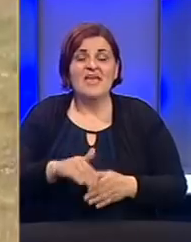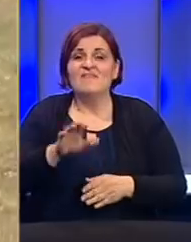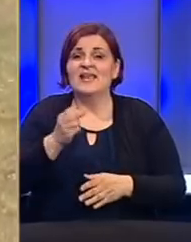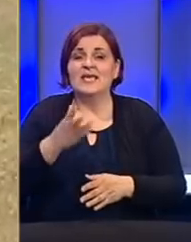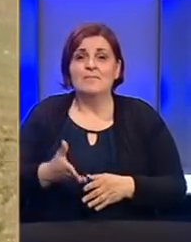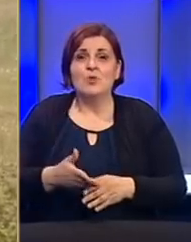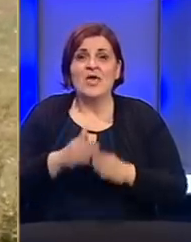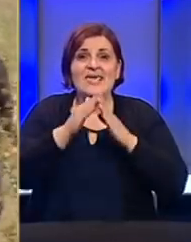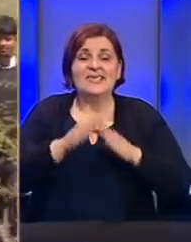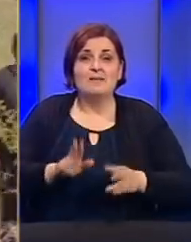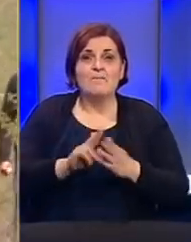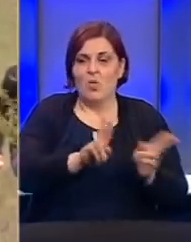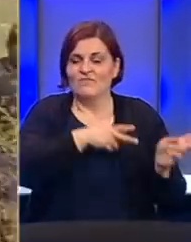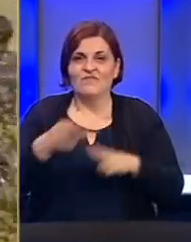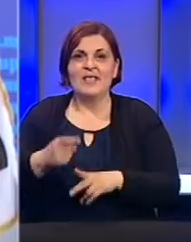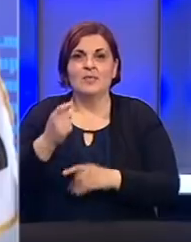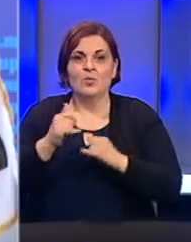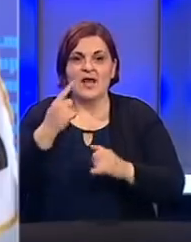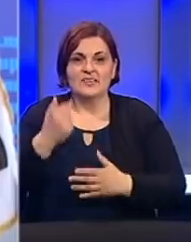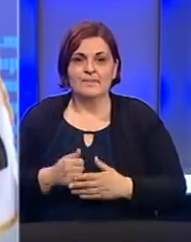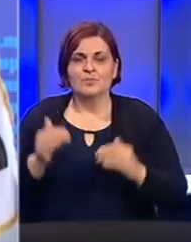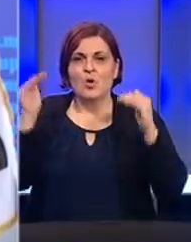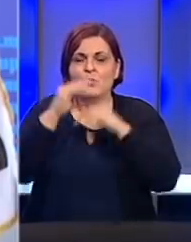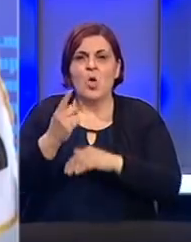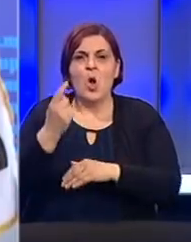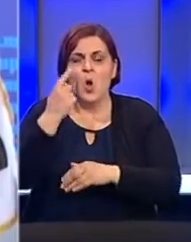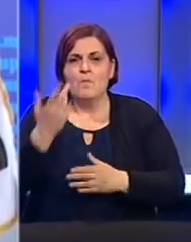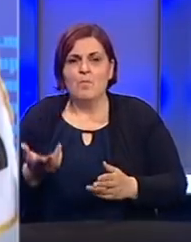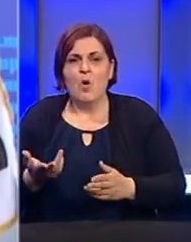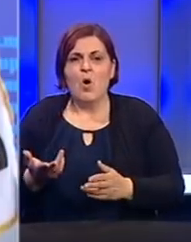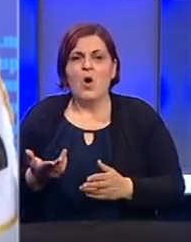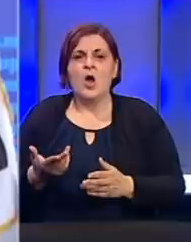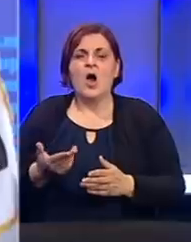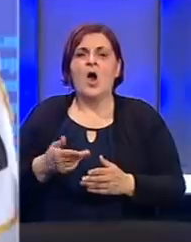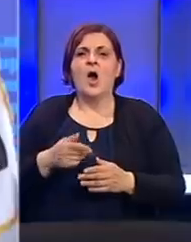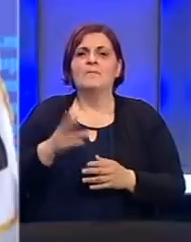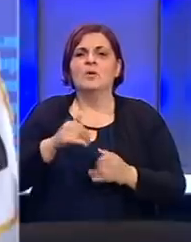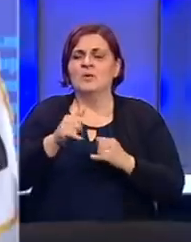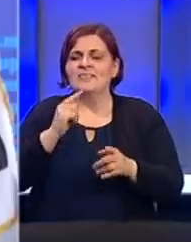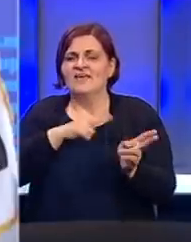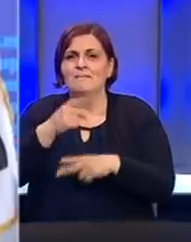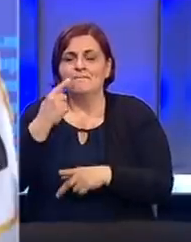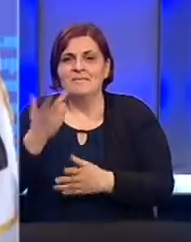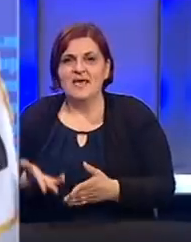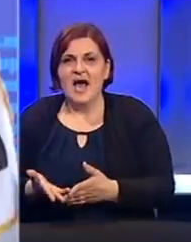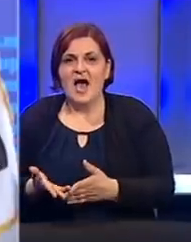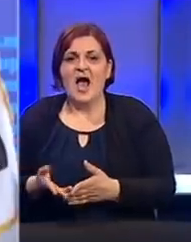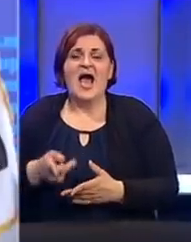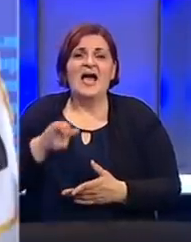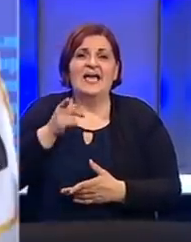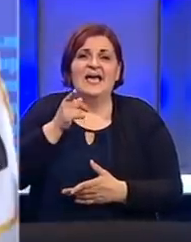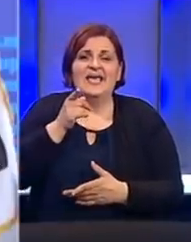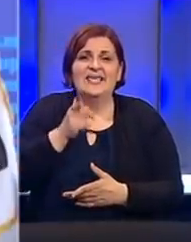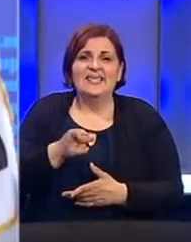veliki broj njih iz kampa se vraća u Bihać. u toliko mnođe pokušavaju se vrati ponovno do grada Bihaća tako da i u tom nekom